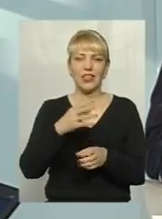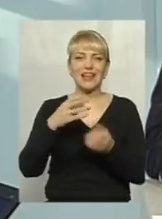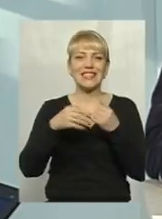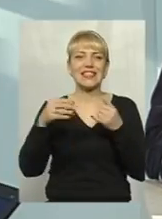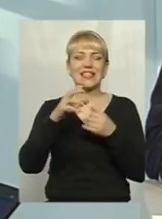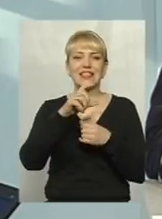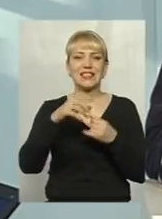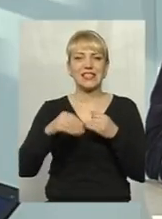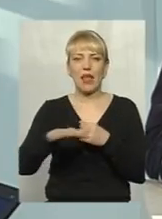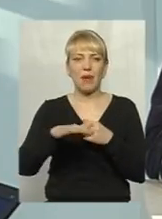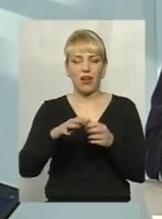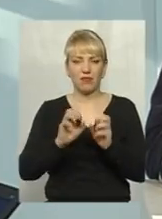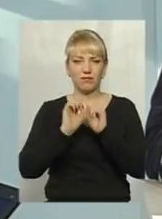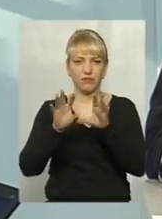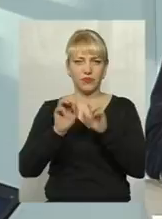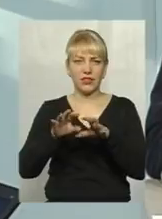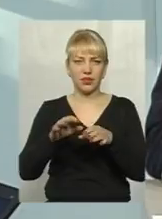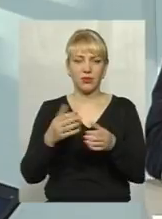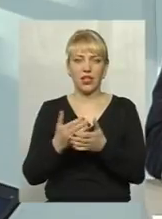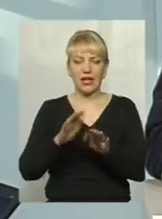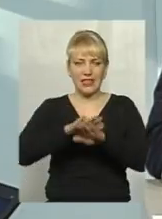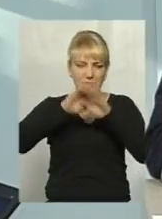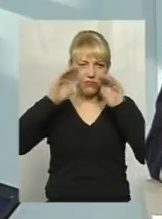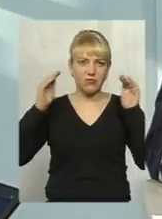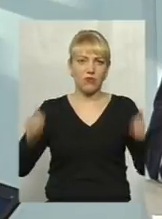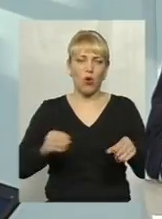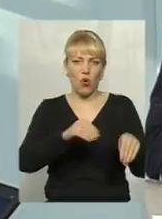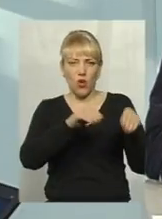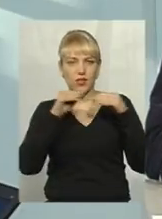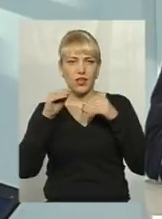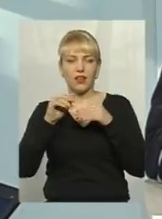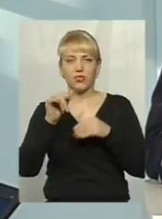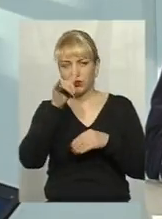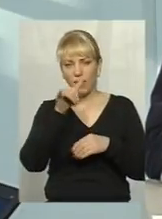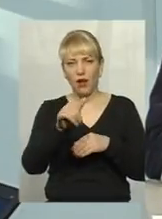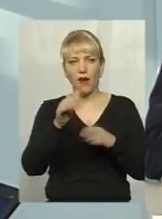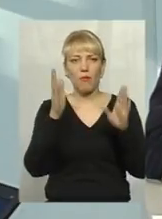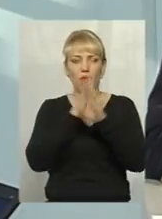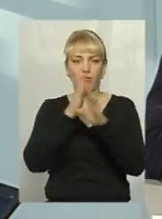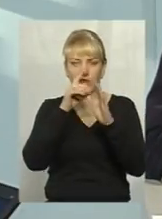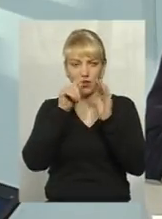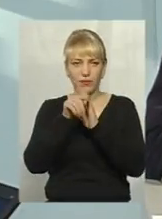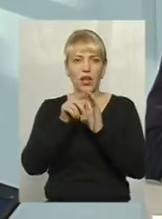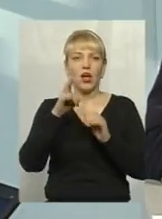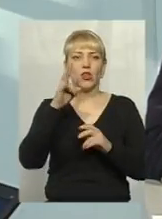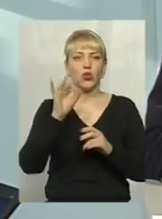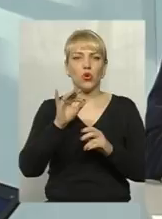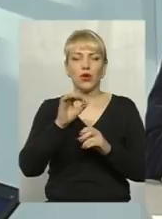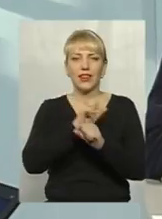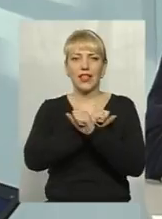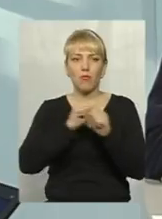накрити якимось таким плотним одіялом, щоб не було доступу повітря. Але в жодному разі не можна